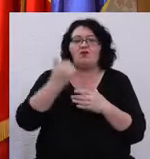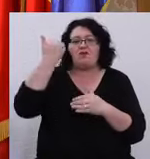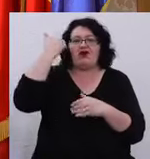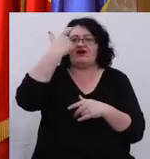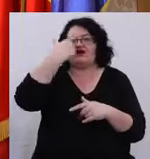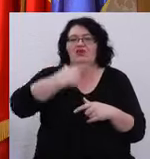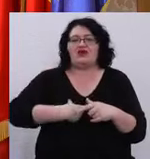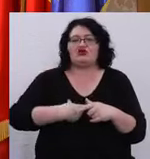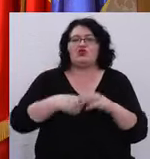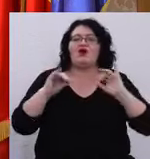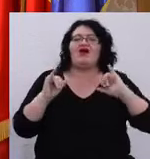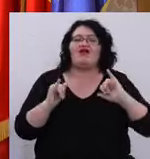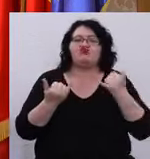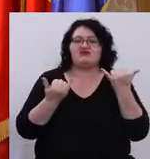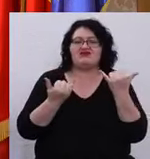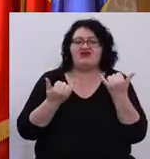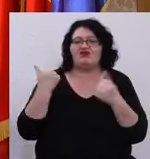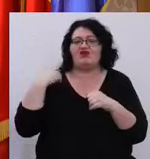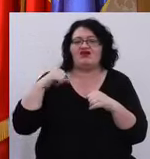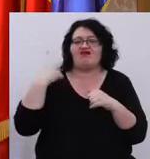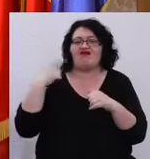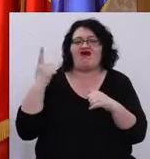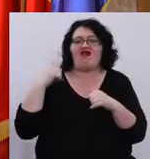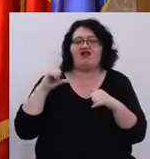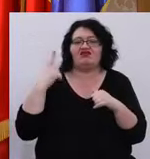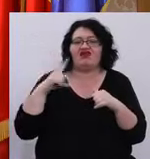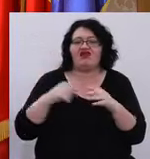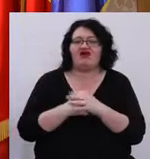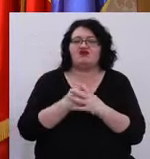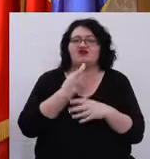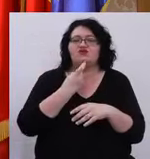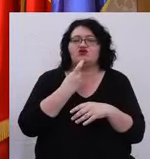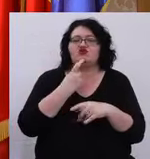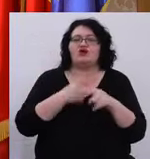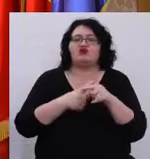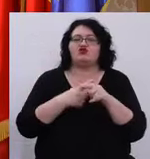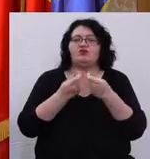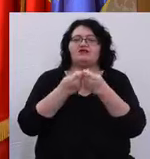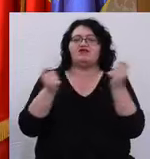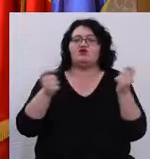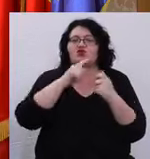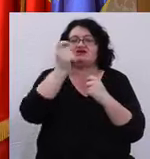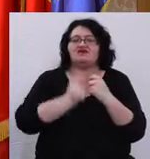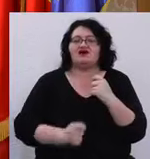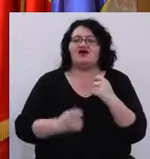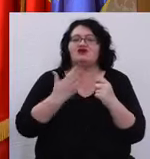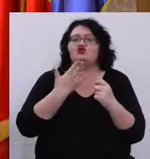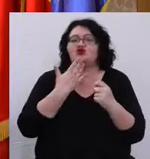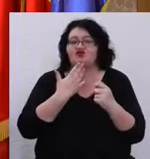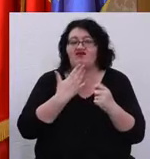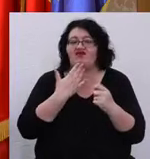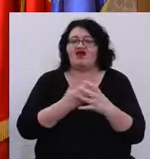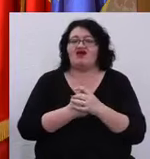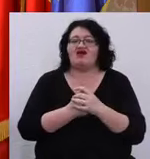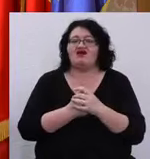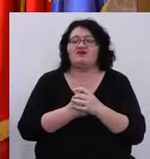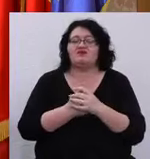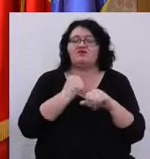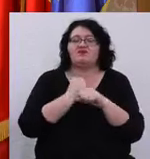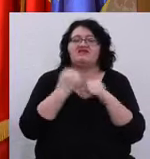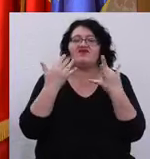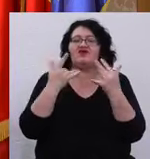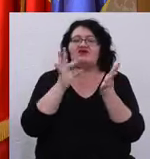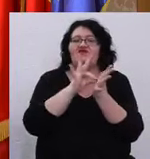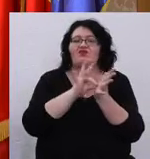cele întâmplate ieri, al alte ieri, în Timișoara și peste tot în țară și aș vrea să fac